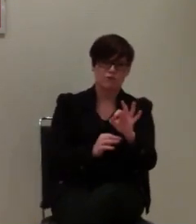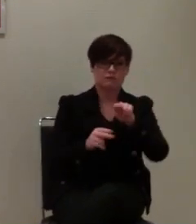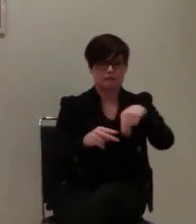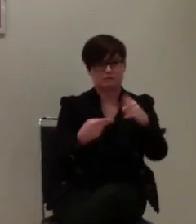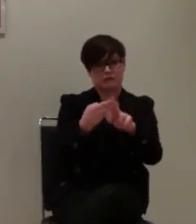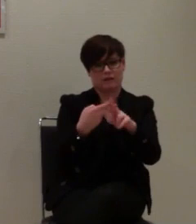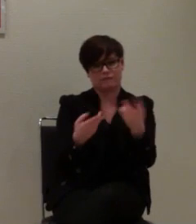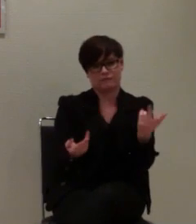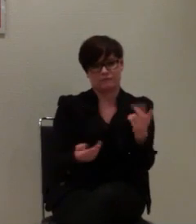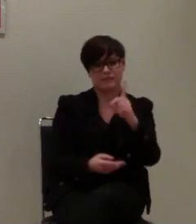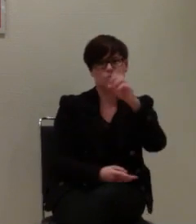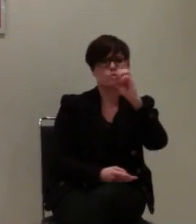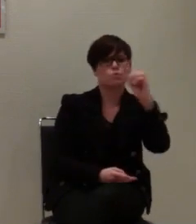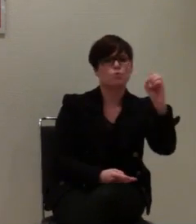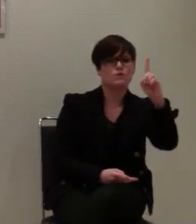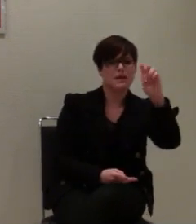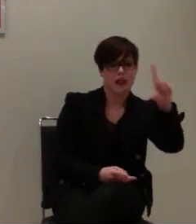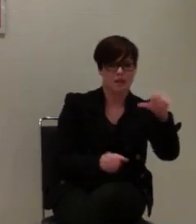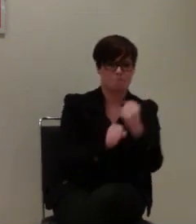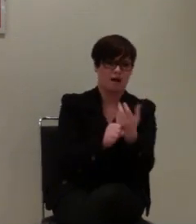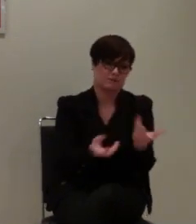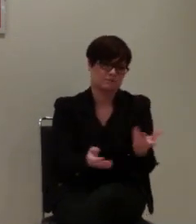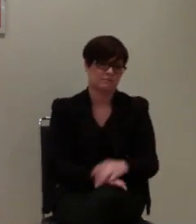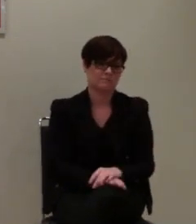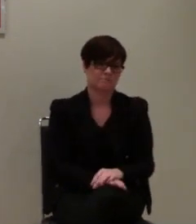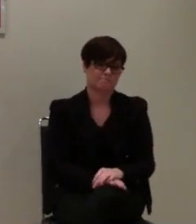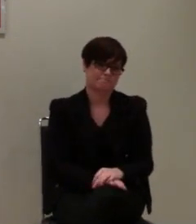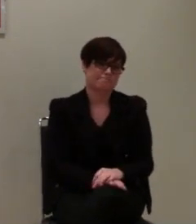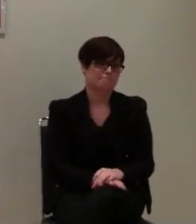im IEC machen und die weitere Vorgehensweise besprechen.